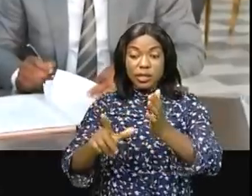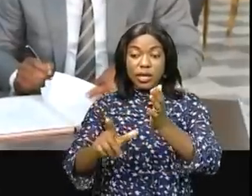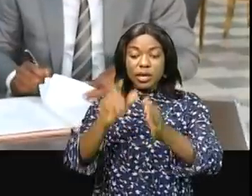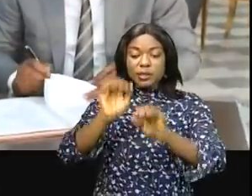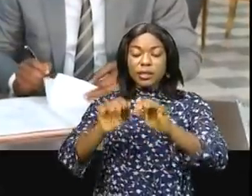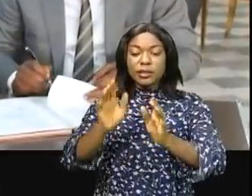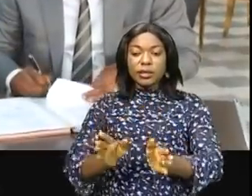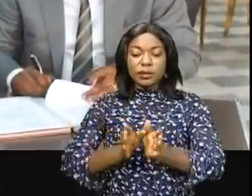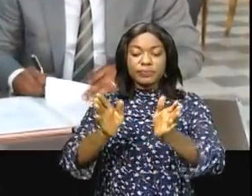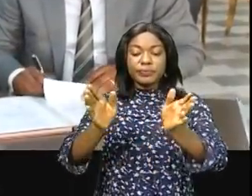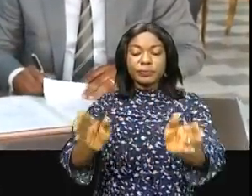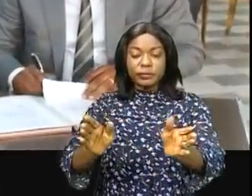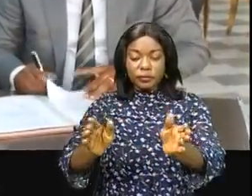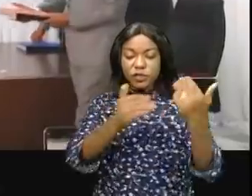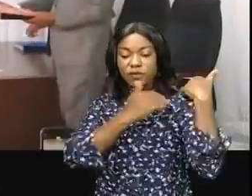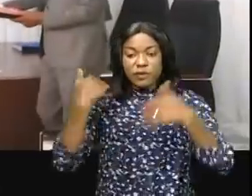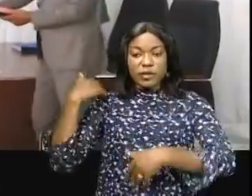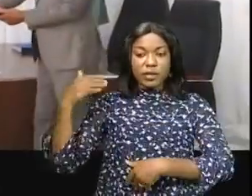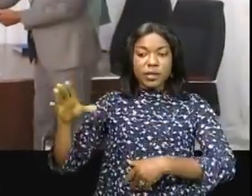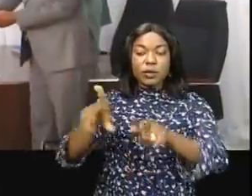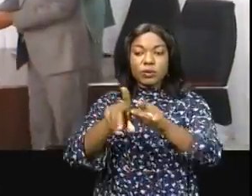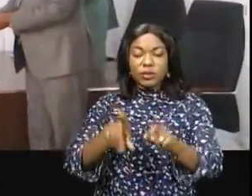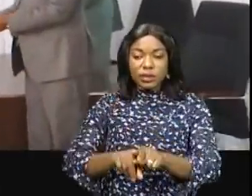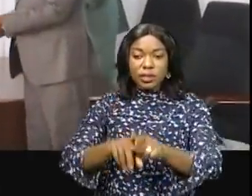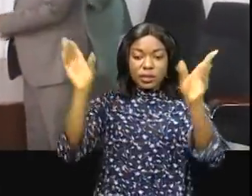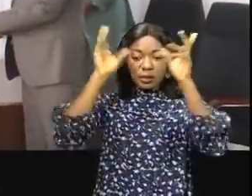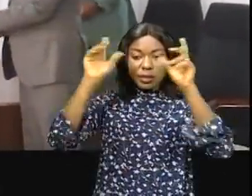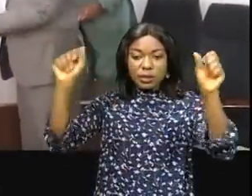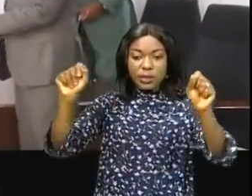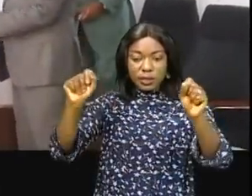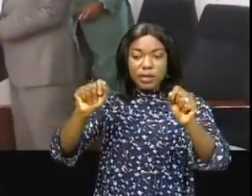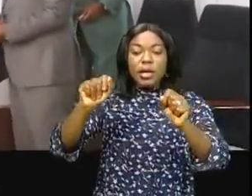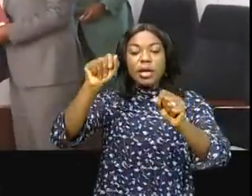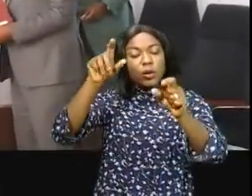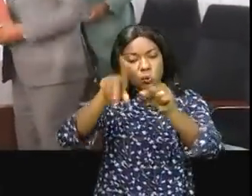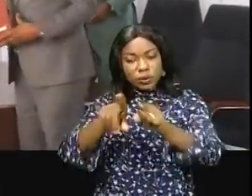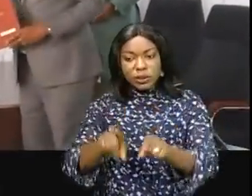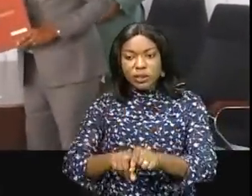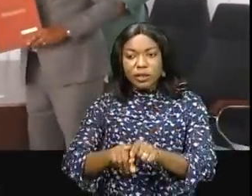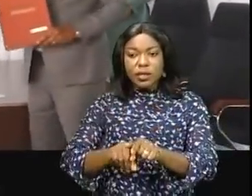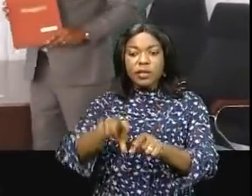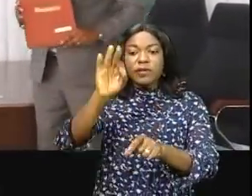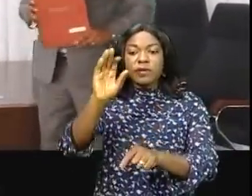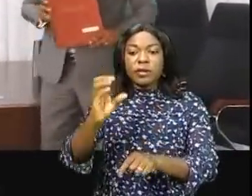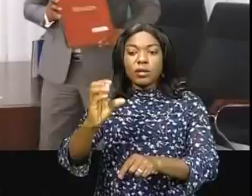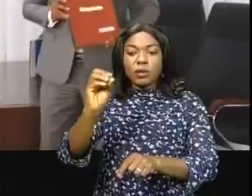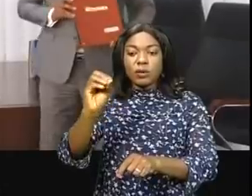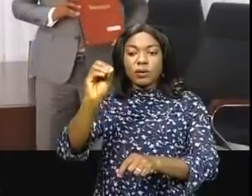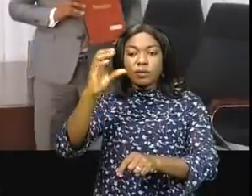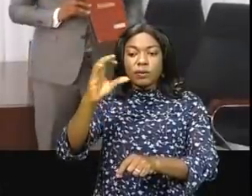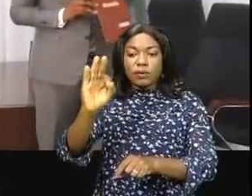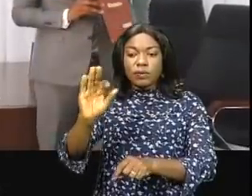Niembo, Constant Omari, président de la FICOFA, Amon Samba et au ministre de sport, et Fatma Samba Diouf, secrétaire général de la FIFA,